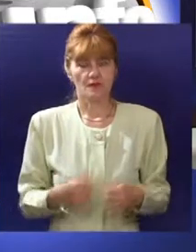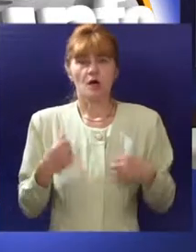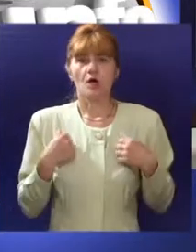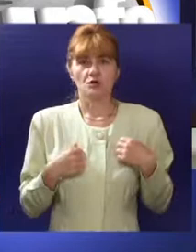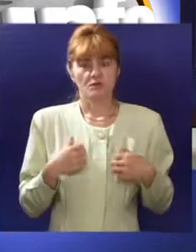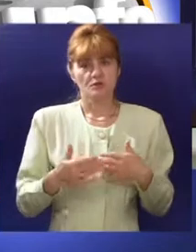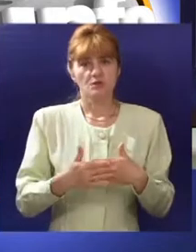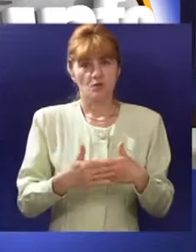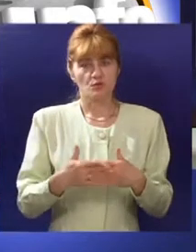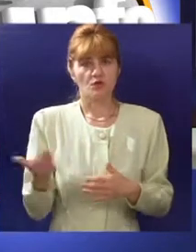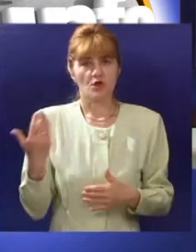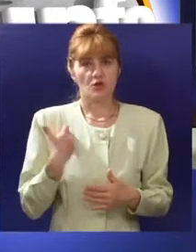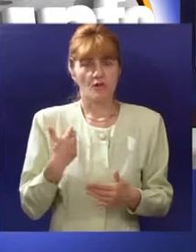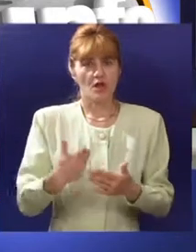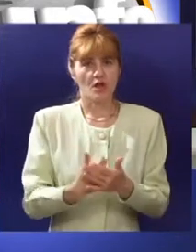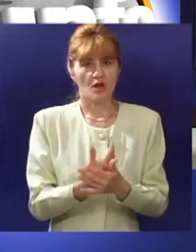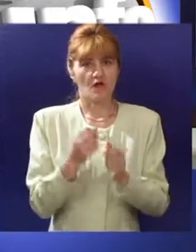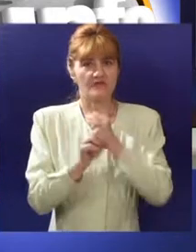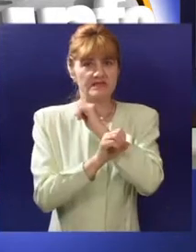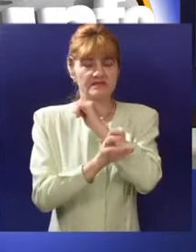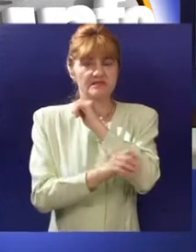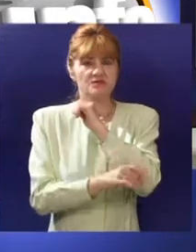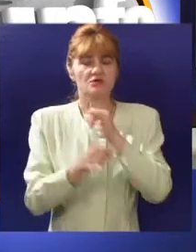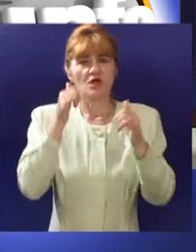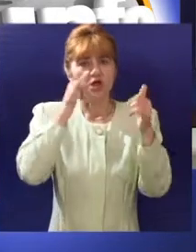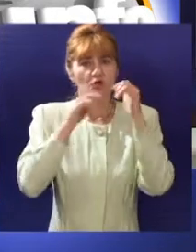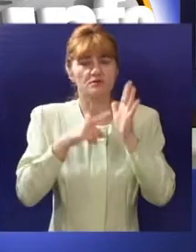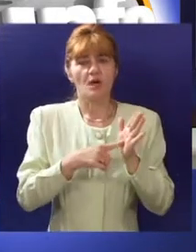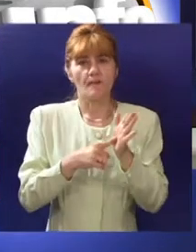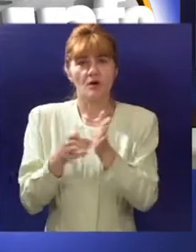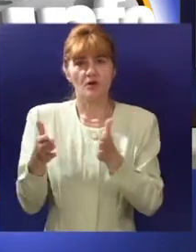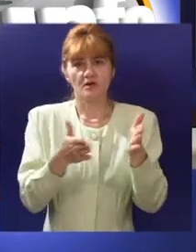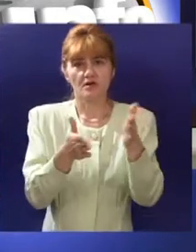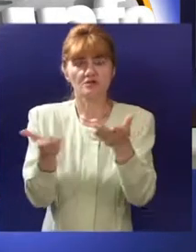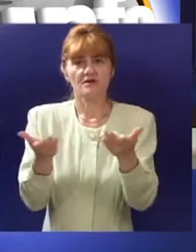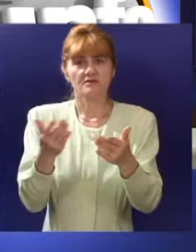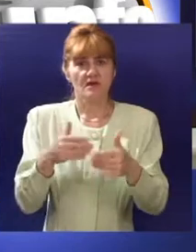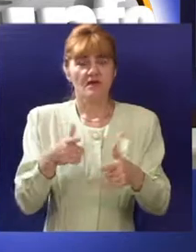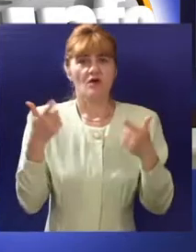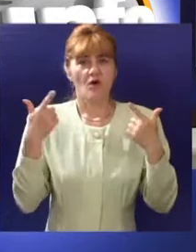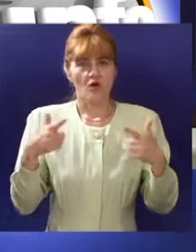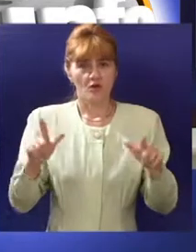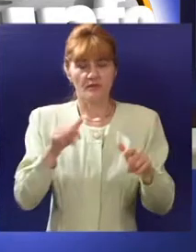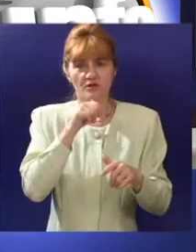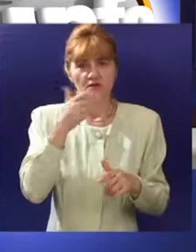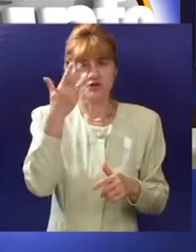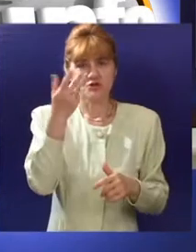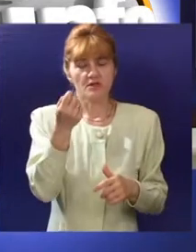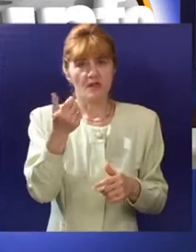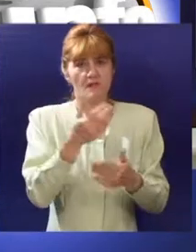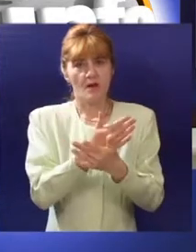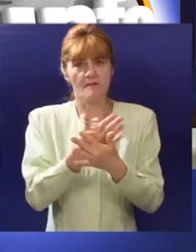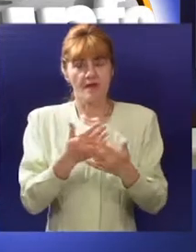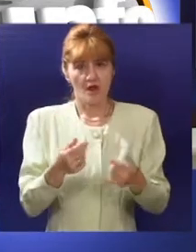Subotica bi uskoro trebala da dobije novu turističku signalizaciju Ministarstvo ekonomije i regionalnog razvoja odobrilo je 4,5 miliona